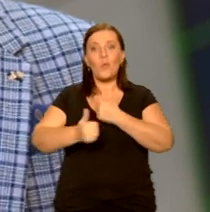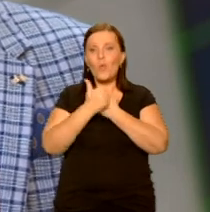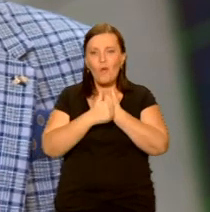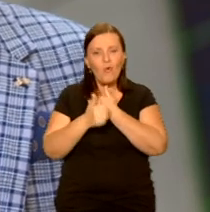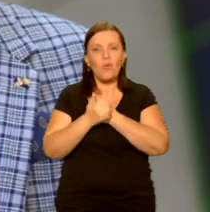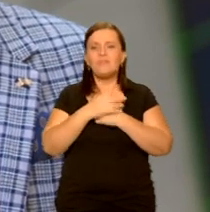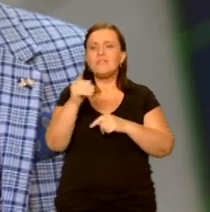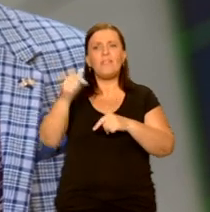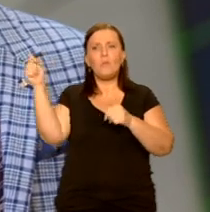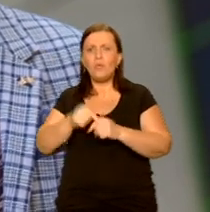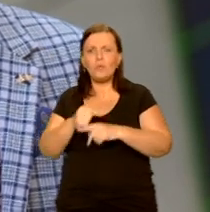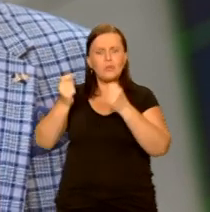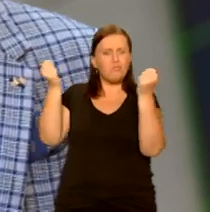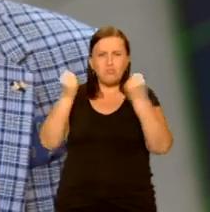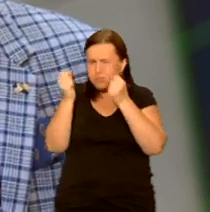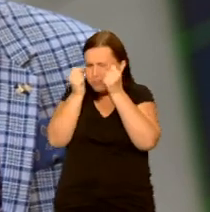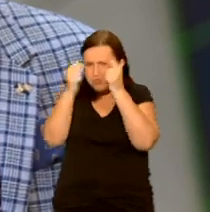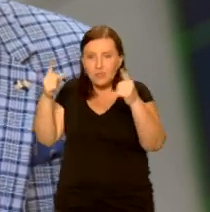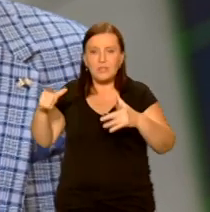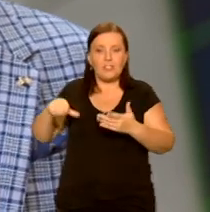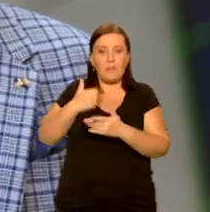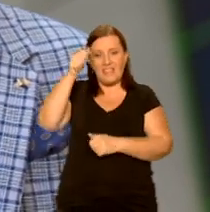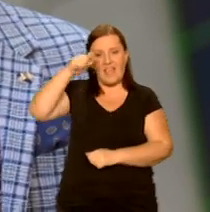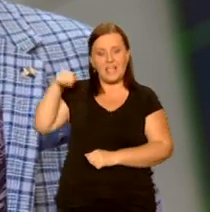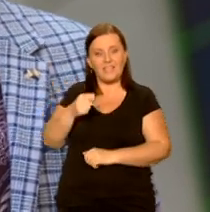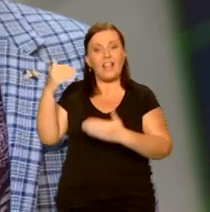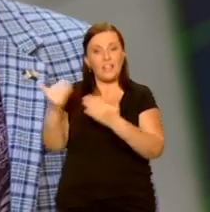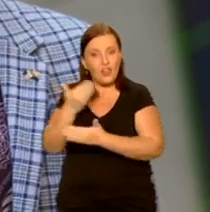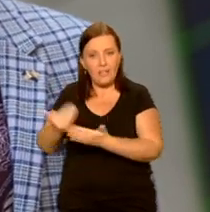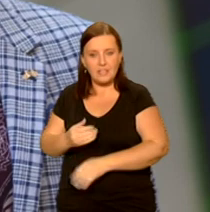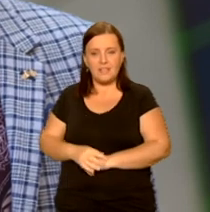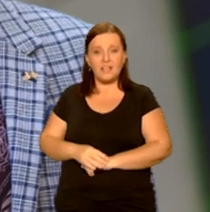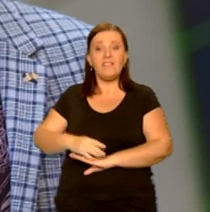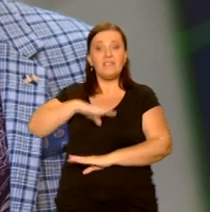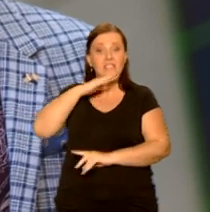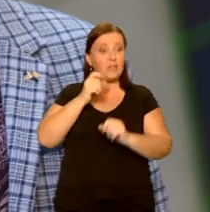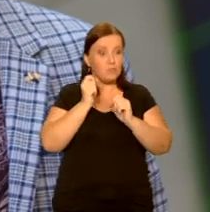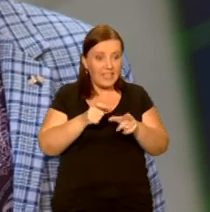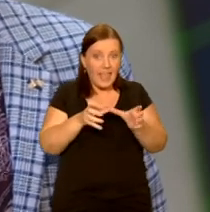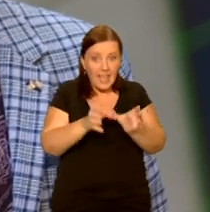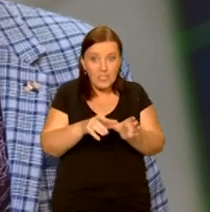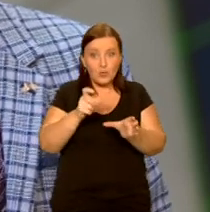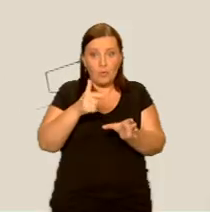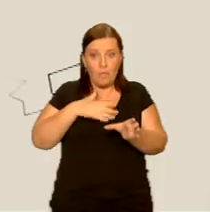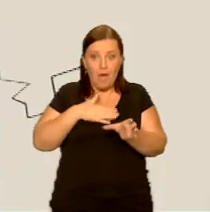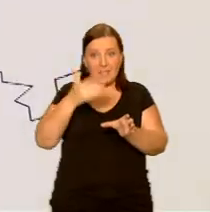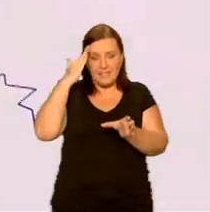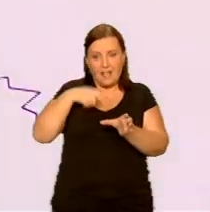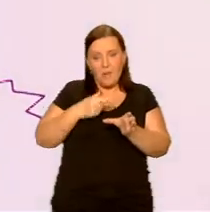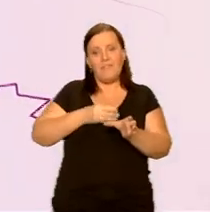tworzyć przełomowych wynalazków, aby nazwać się innowacyjnym. Wystarczy przecież udoskonalić to, co już jest i to, co dobrze znane.